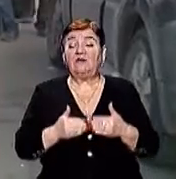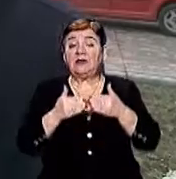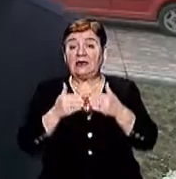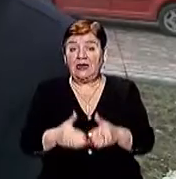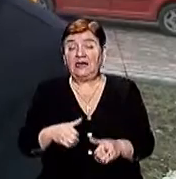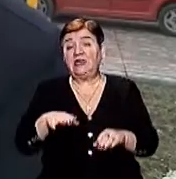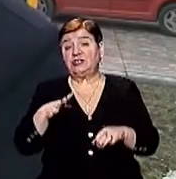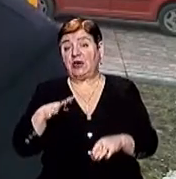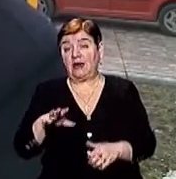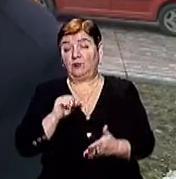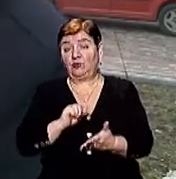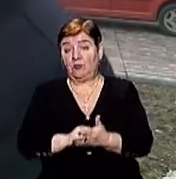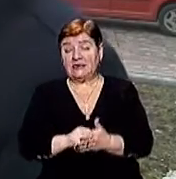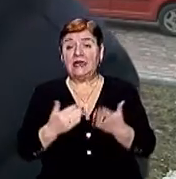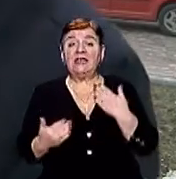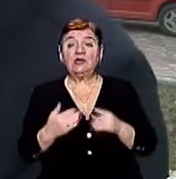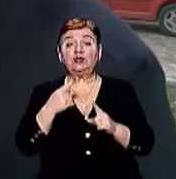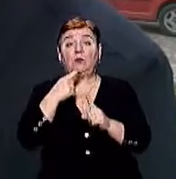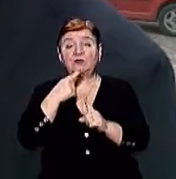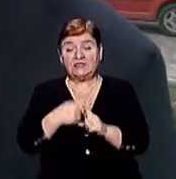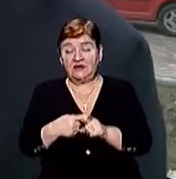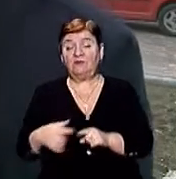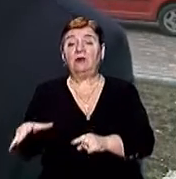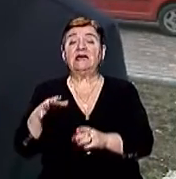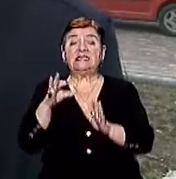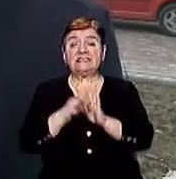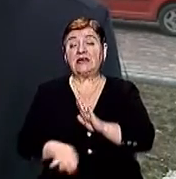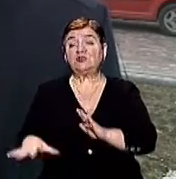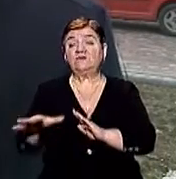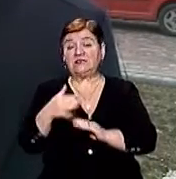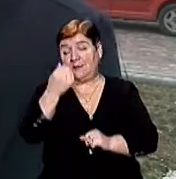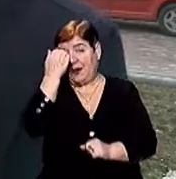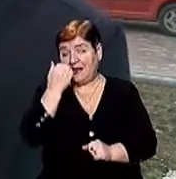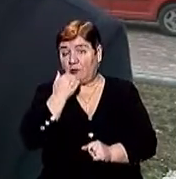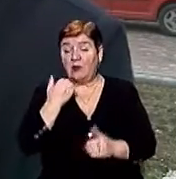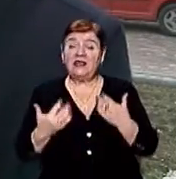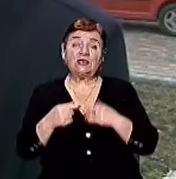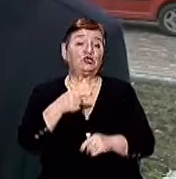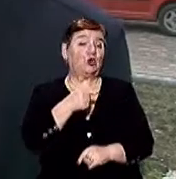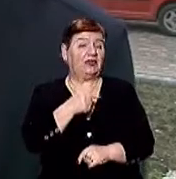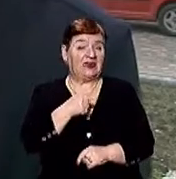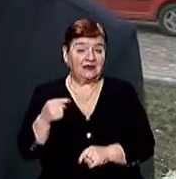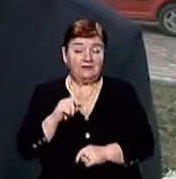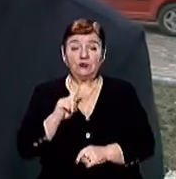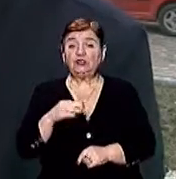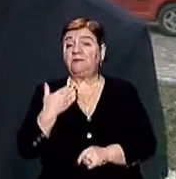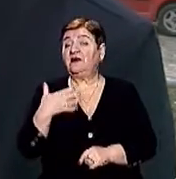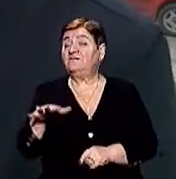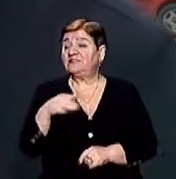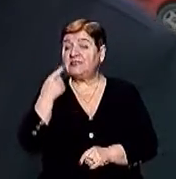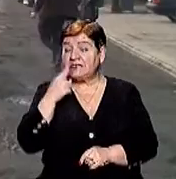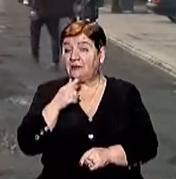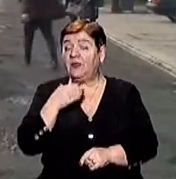Києві Якщо позитивно, зразу всі знімаються І всім дякуємо Якщо негативно, щоб всі знали, у